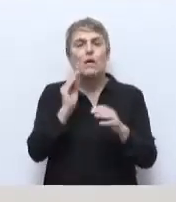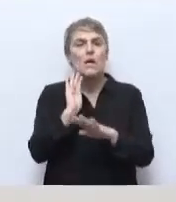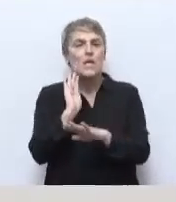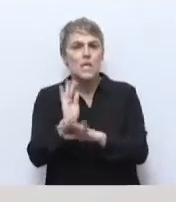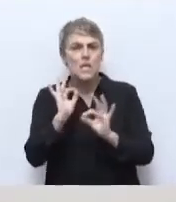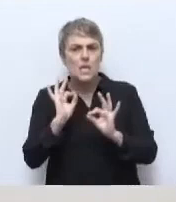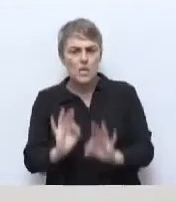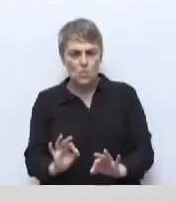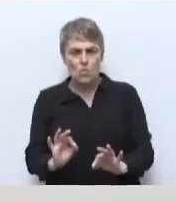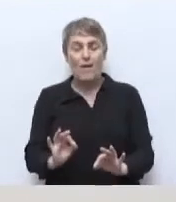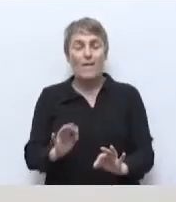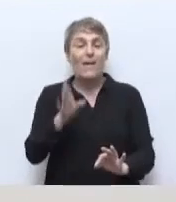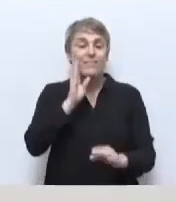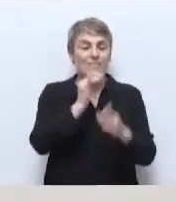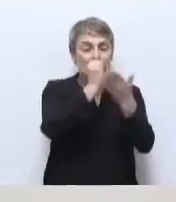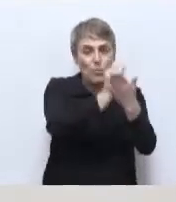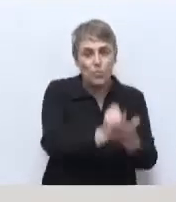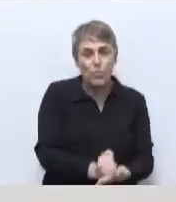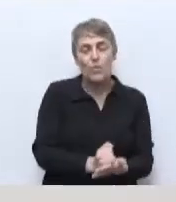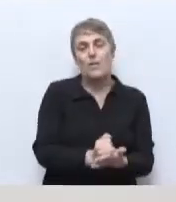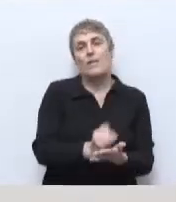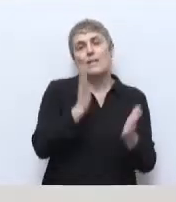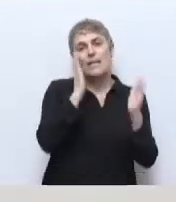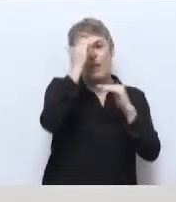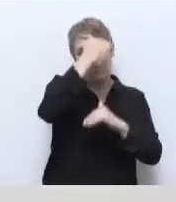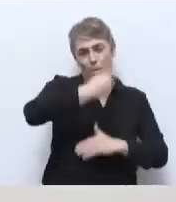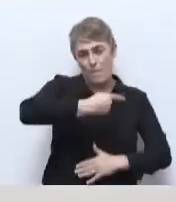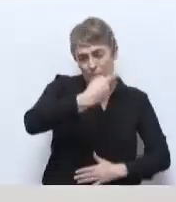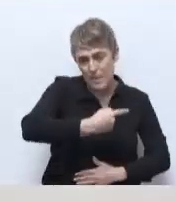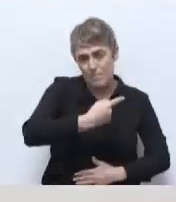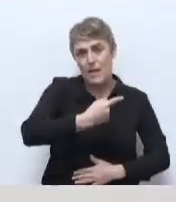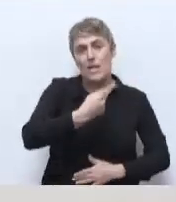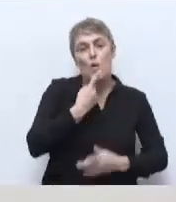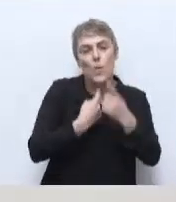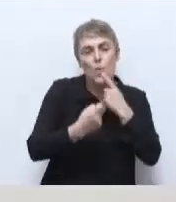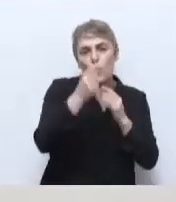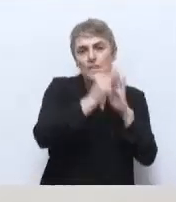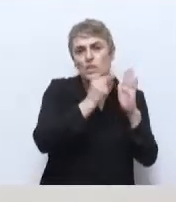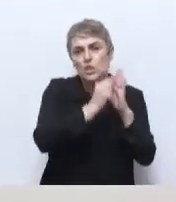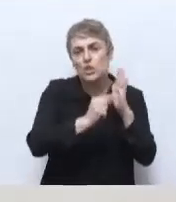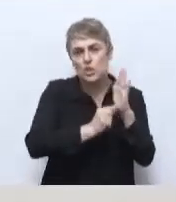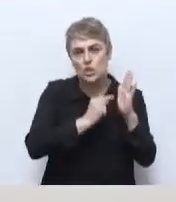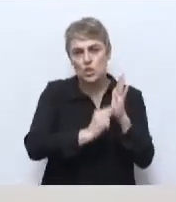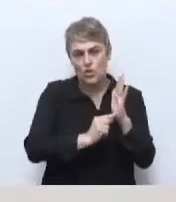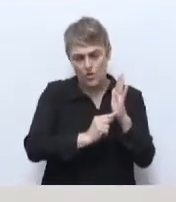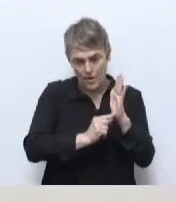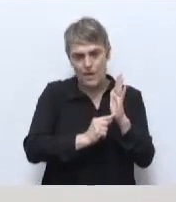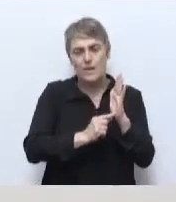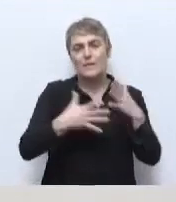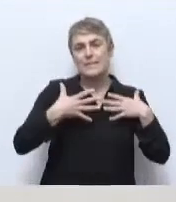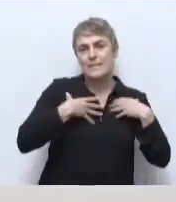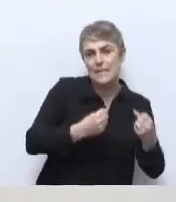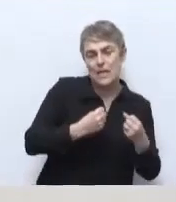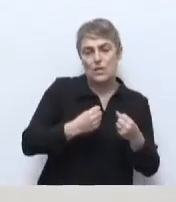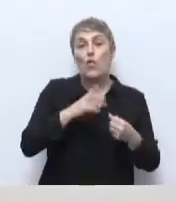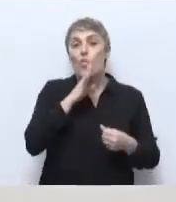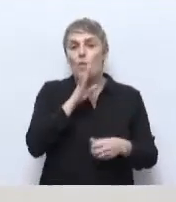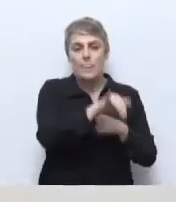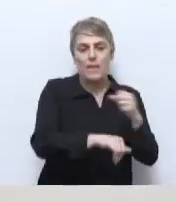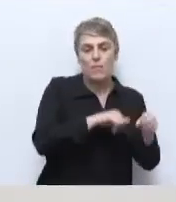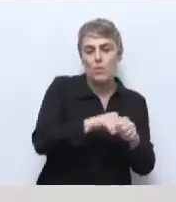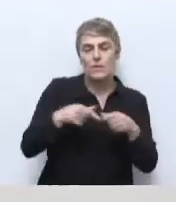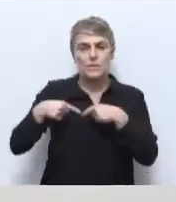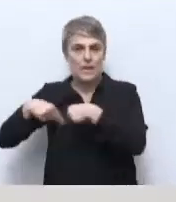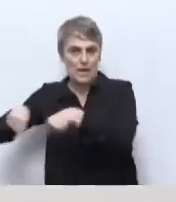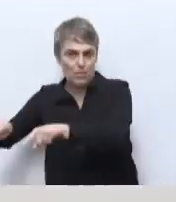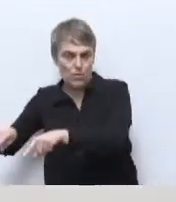al mateix cribatge que se feia atenció primària, o sigui, és qüestionari que se li feia des del punt de vista sanitari a ports i aeroports a